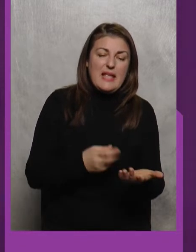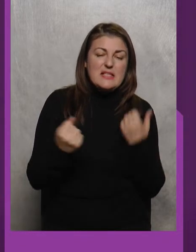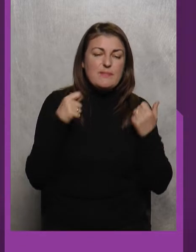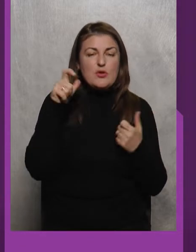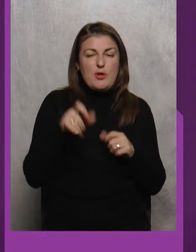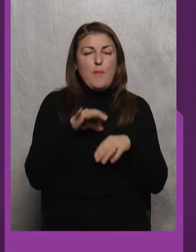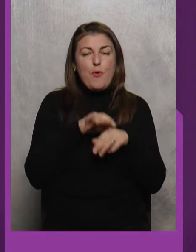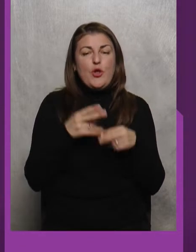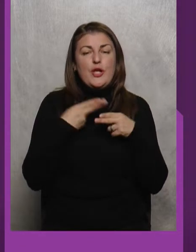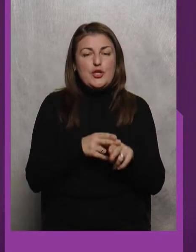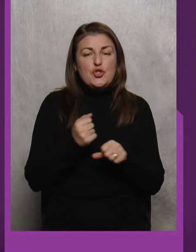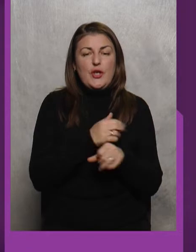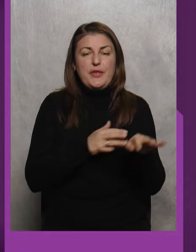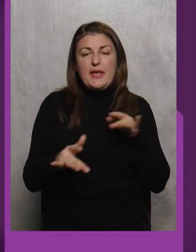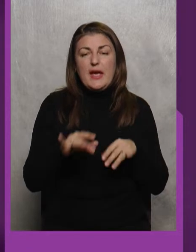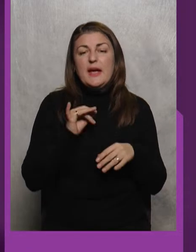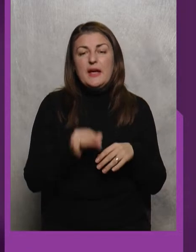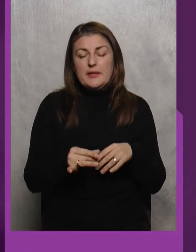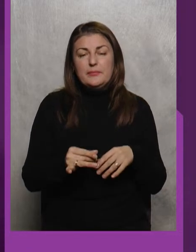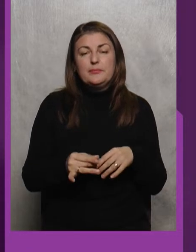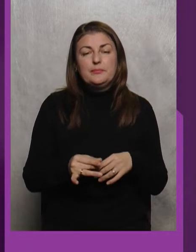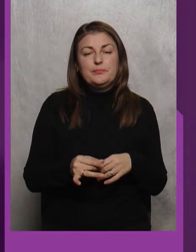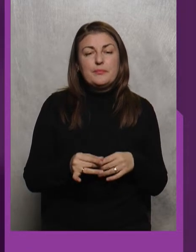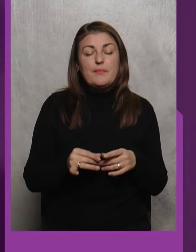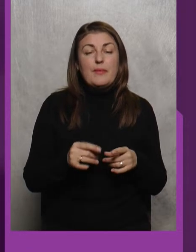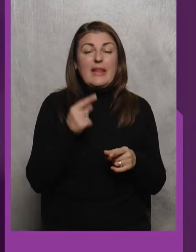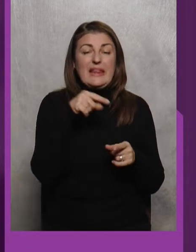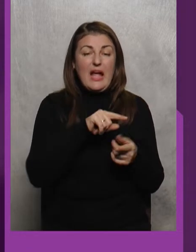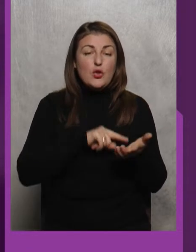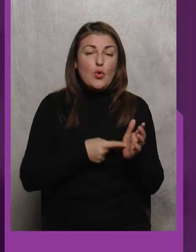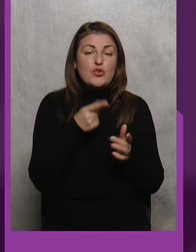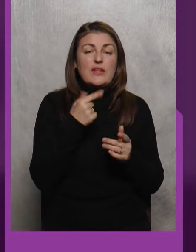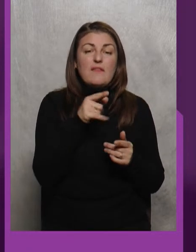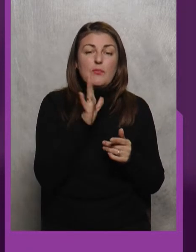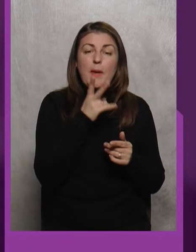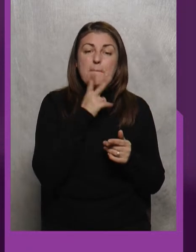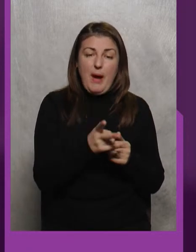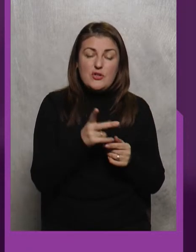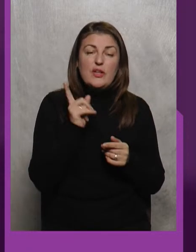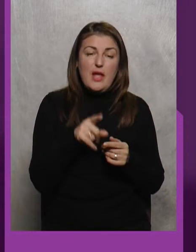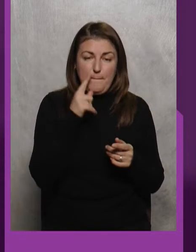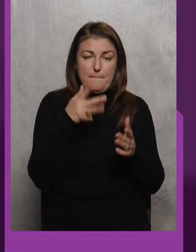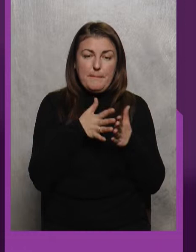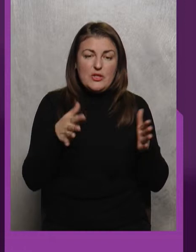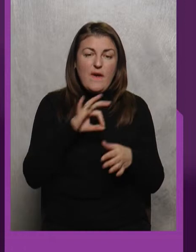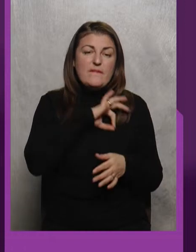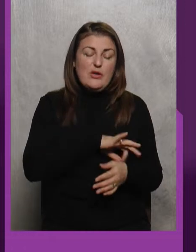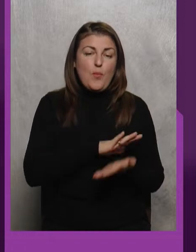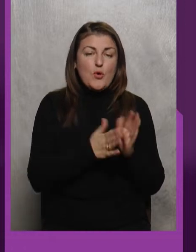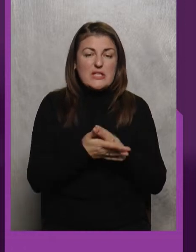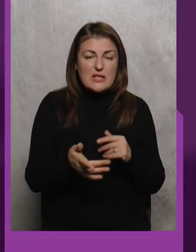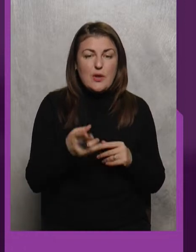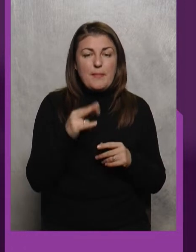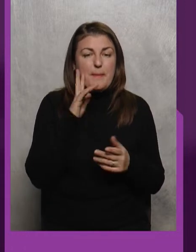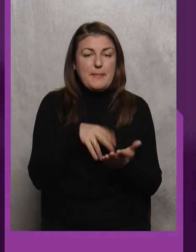Проводення Технічних Дій І Та Точка Де він Буде Бачити Найбільш Вигідну Позицію При